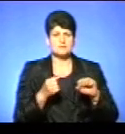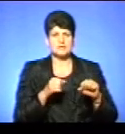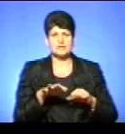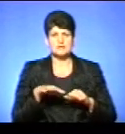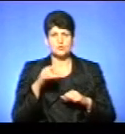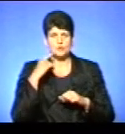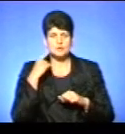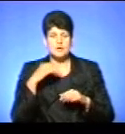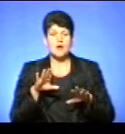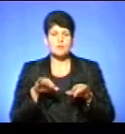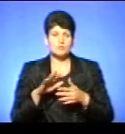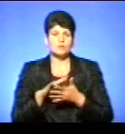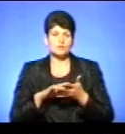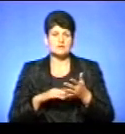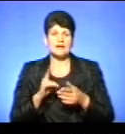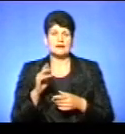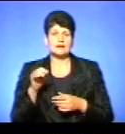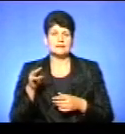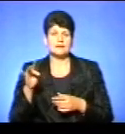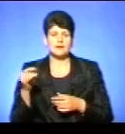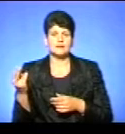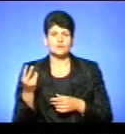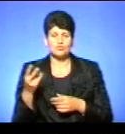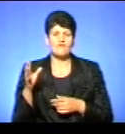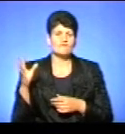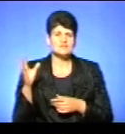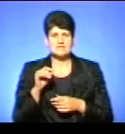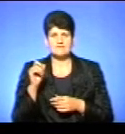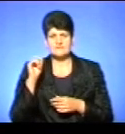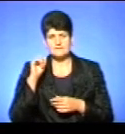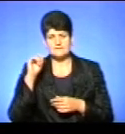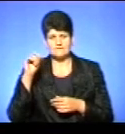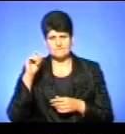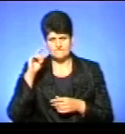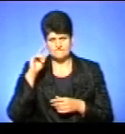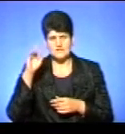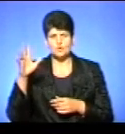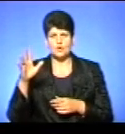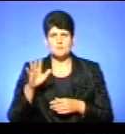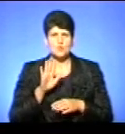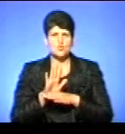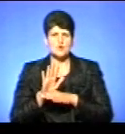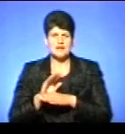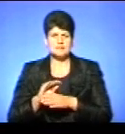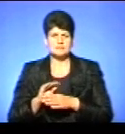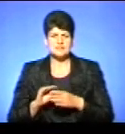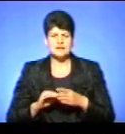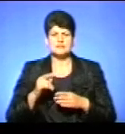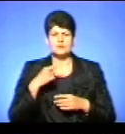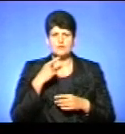то саме доробила Катерина ІІ, всі відомі укази, в яких писалося про те, що вся мова має бути,